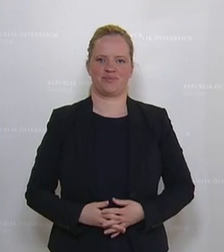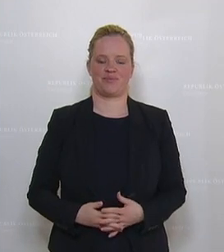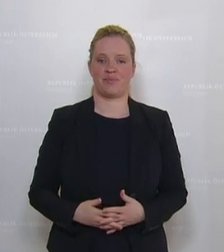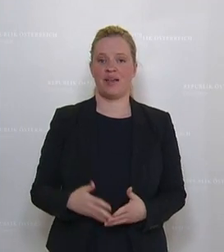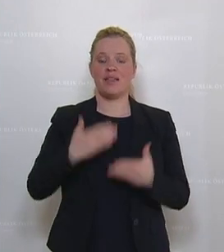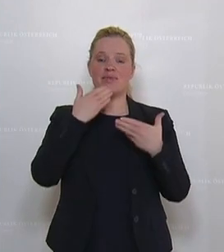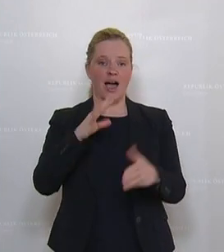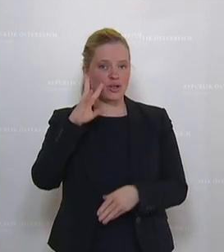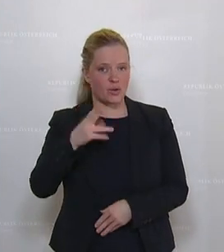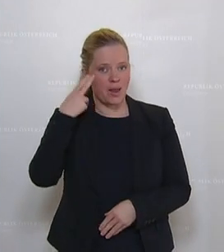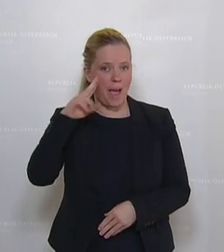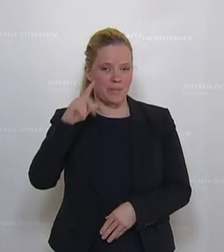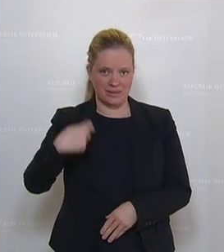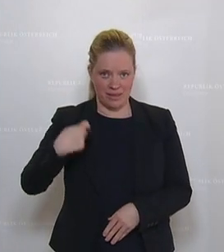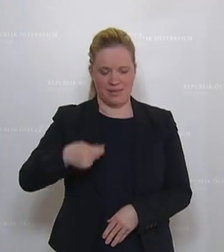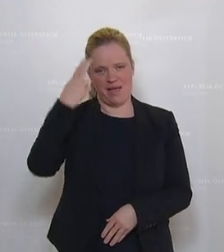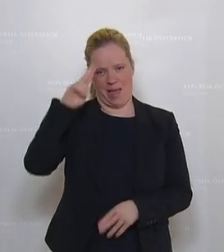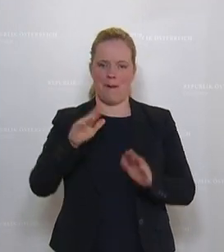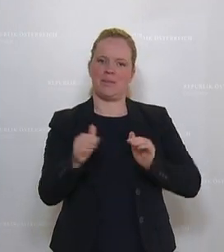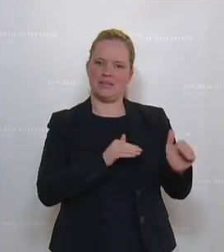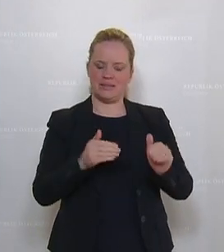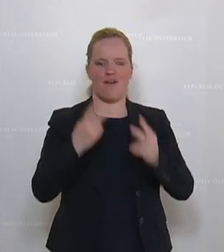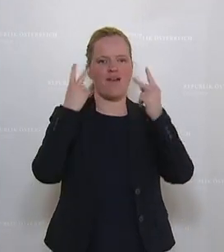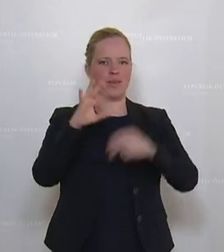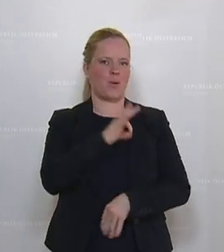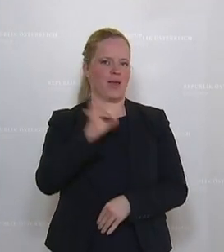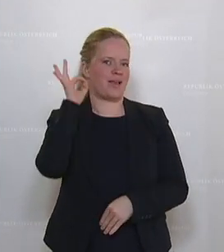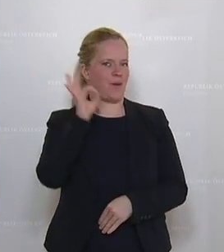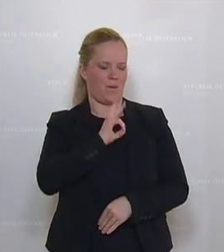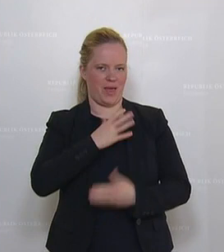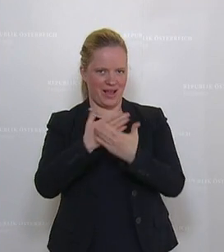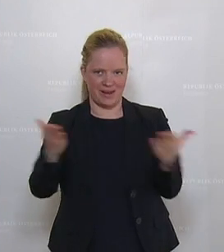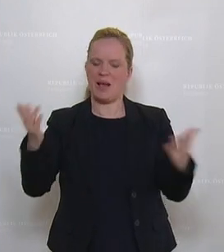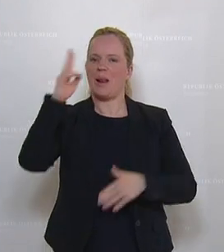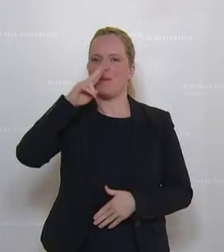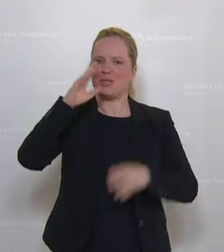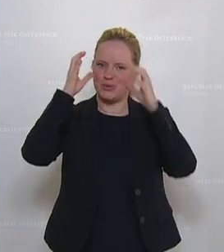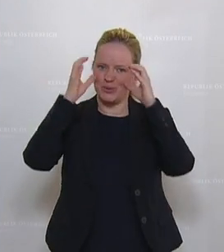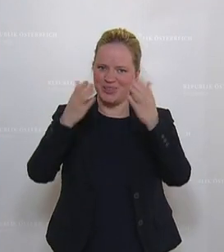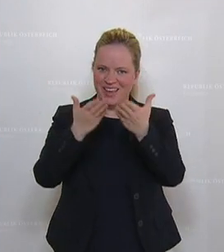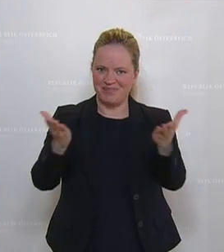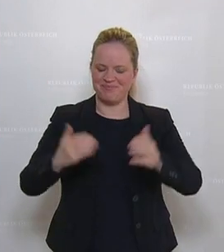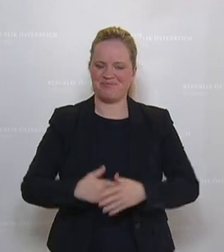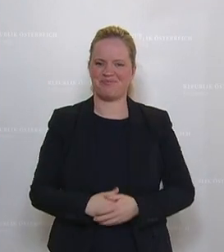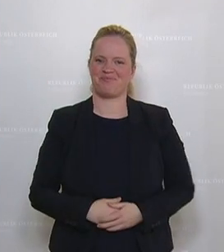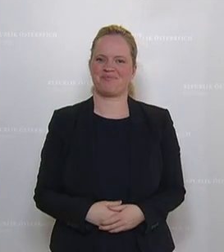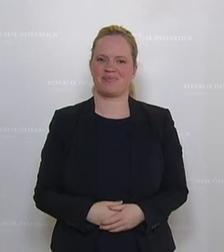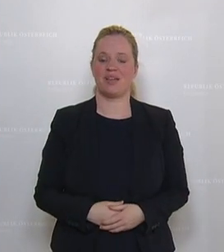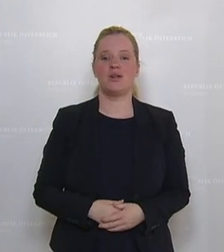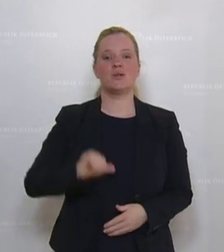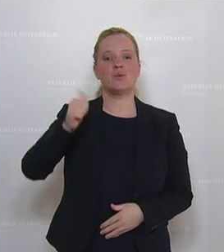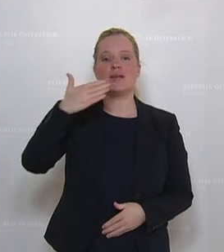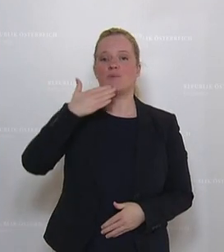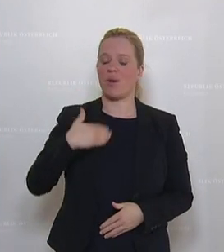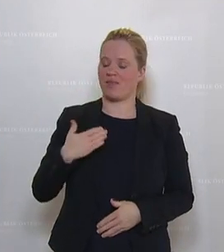Dankeschön, Herr Präsident, Herr Minister, werte Kolleginnen und Kollegen, liebe Zuseher und Zuseher. Zuerst möchte ich mich bei den Initiatoren